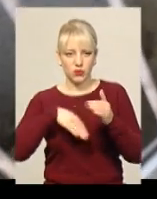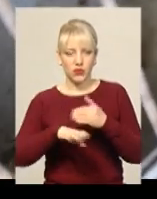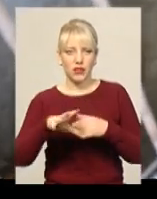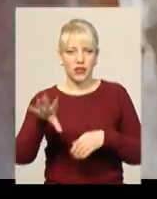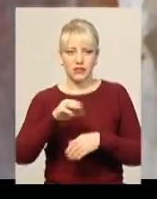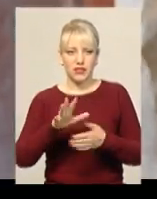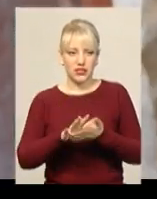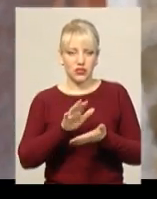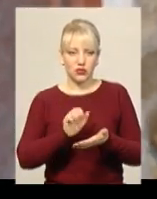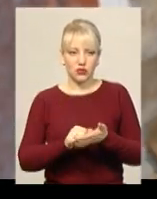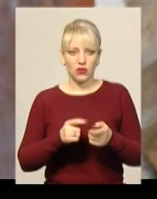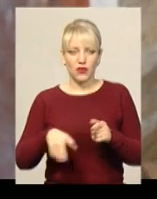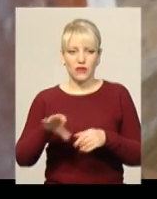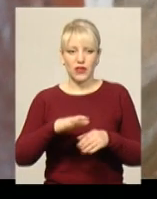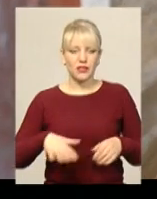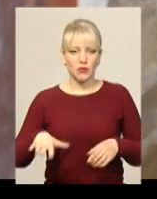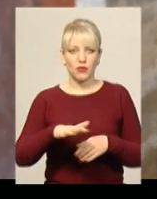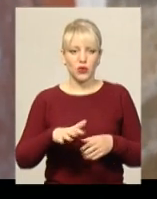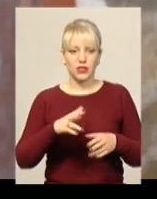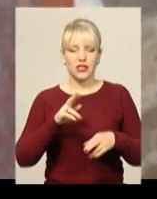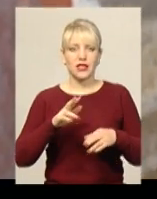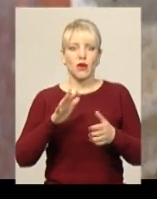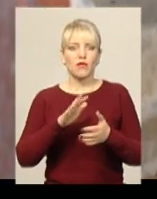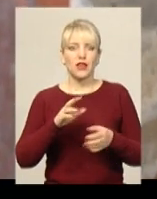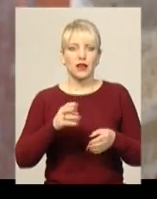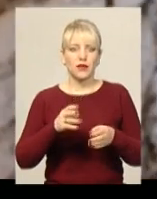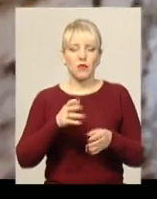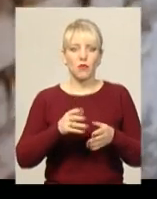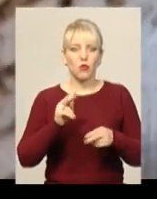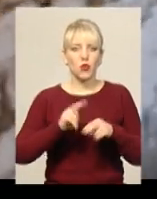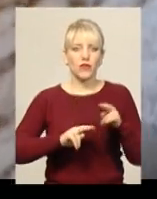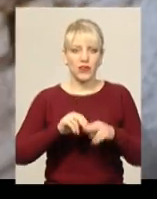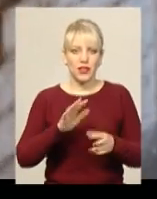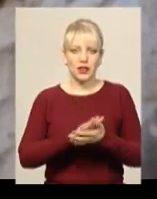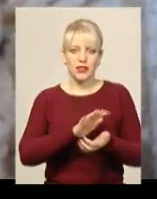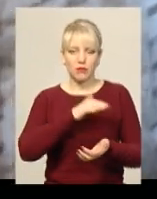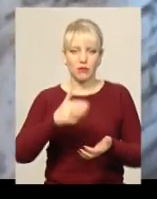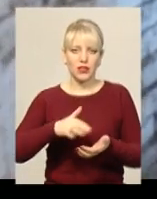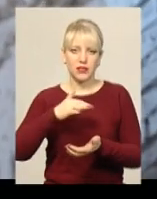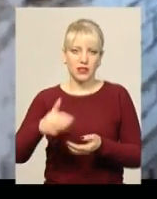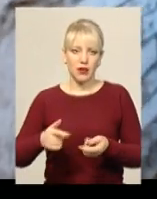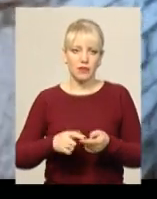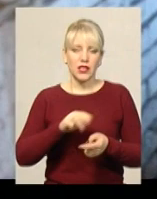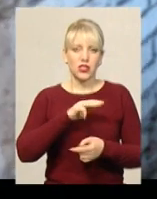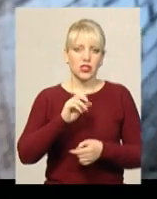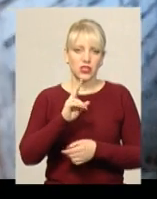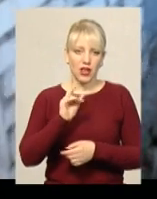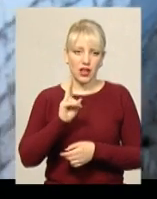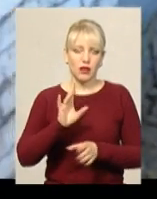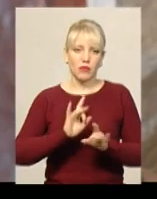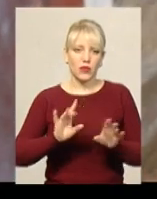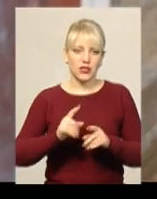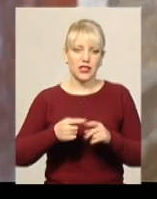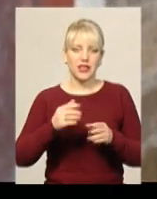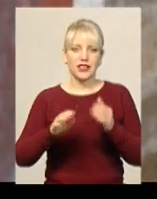комори зруйновані. Весь простір завалений будівельним сміттям. В житлово-експлуатаційному об'єднанні, яке обслуговує цей дім, пояснили. Дерев